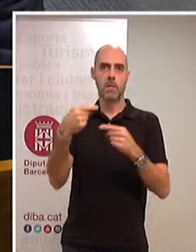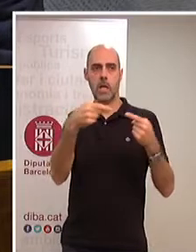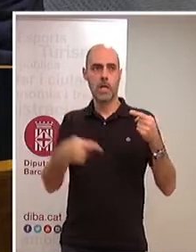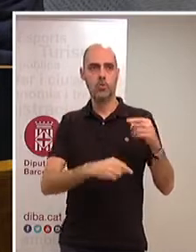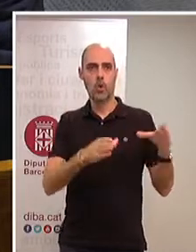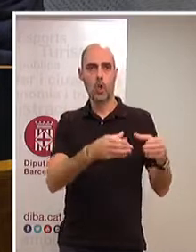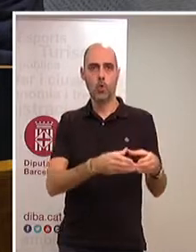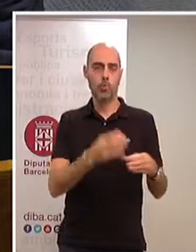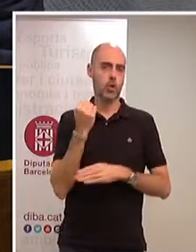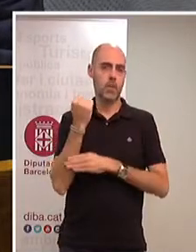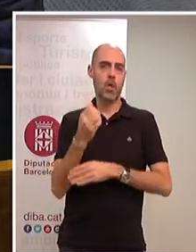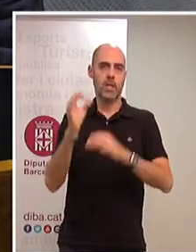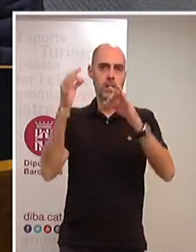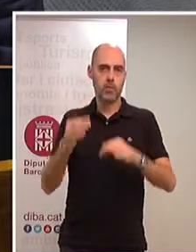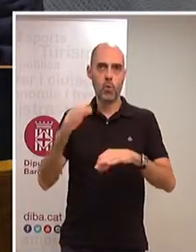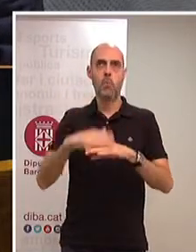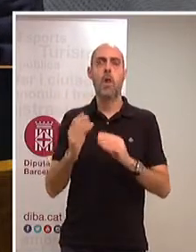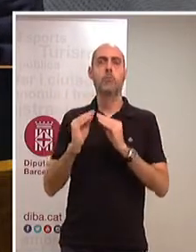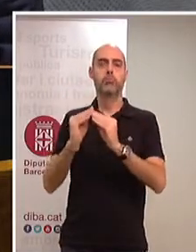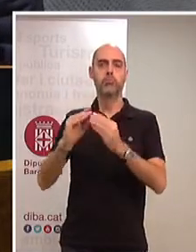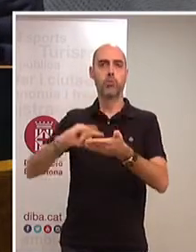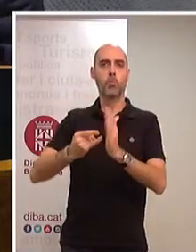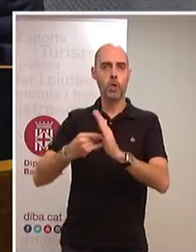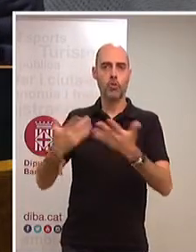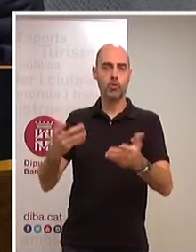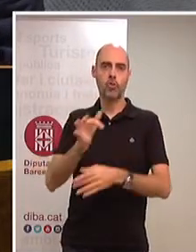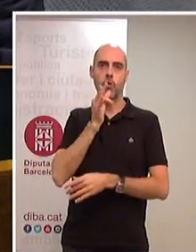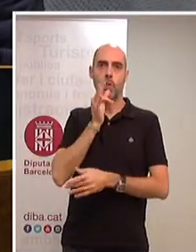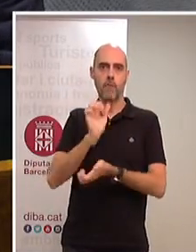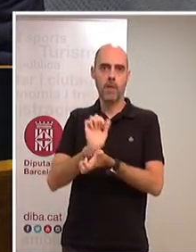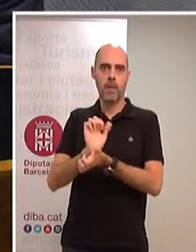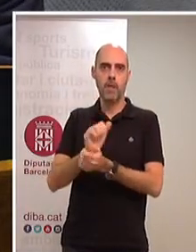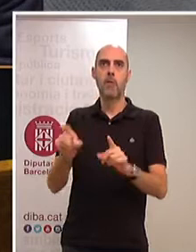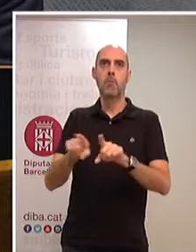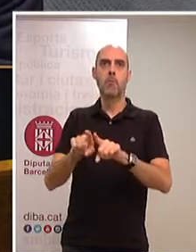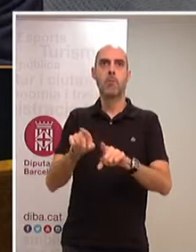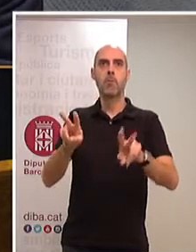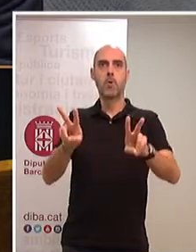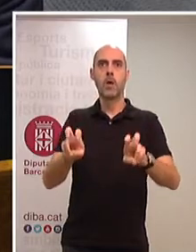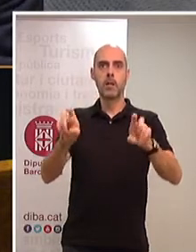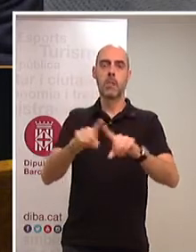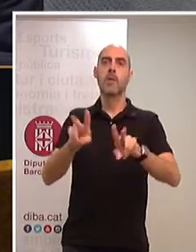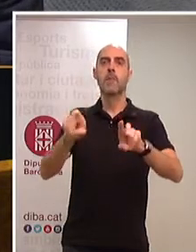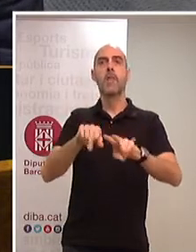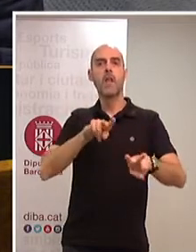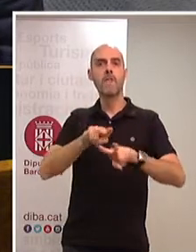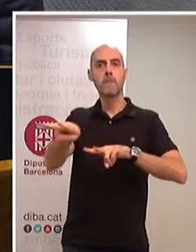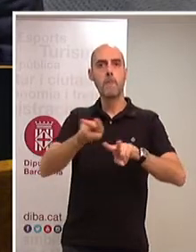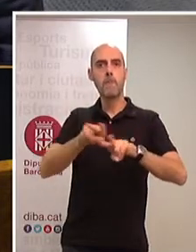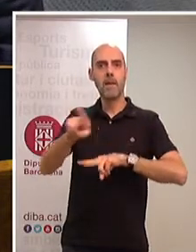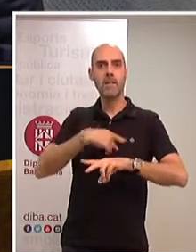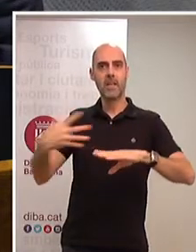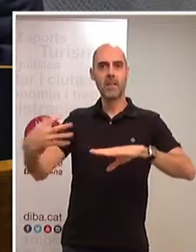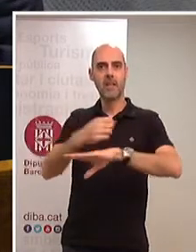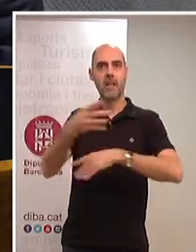polítiques per ejecutar algunes dels projectes que estan pendents, com és el tema dels accessos ferroviaris al Porto de Barcelona,